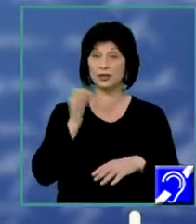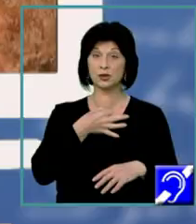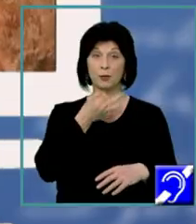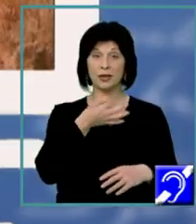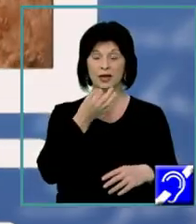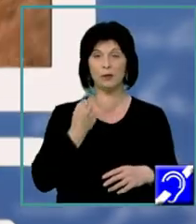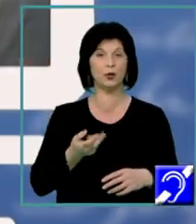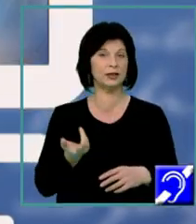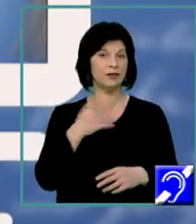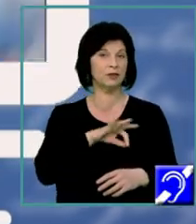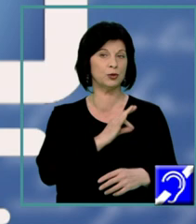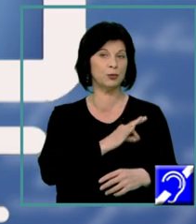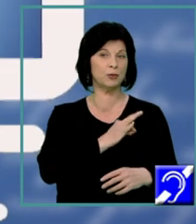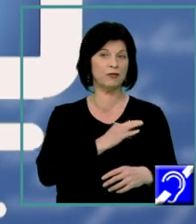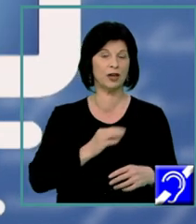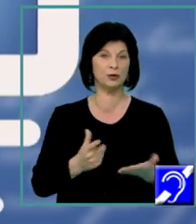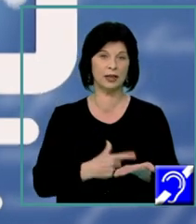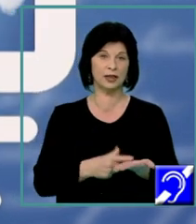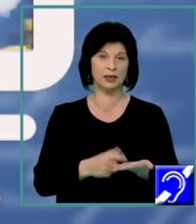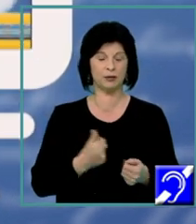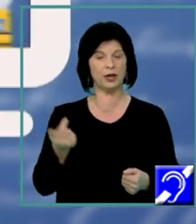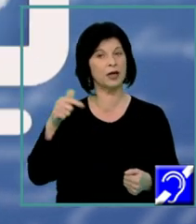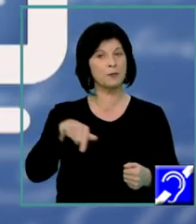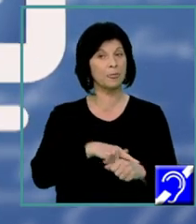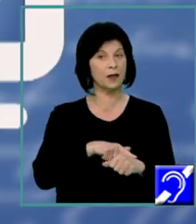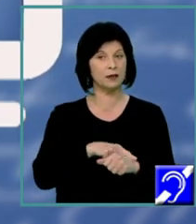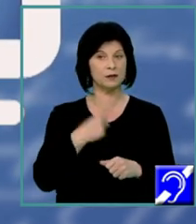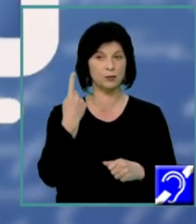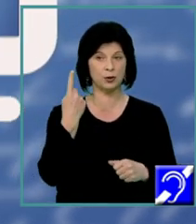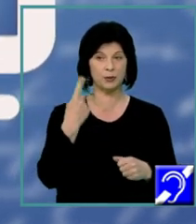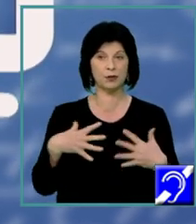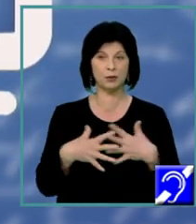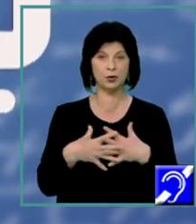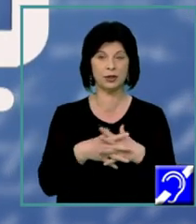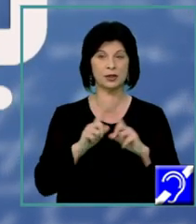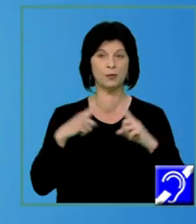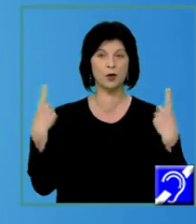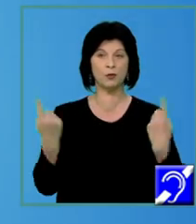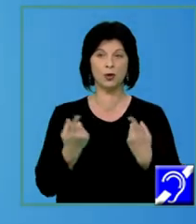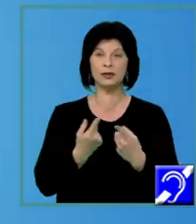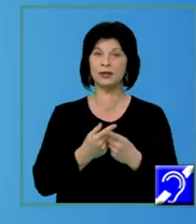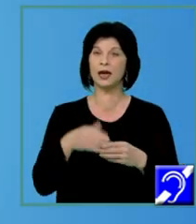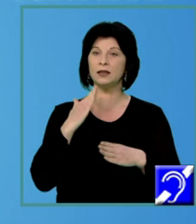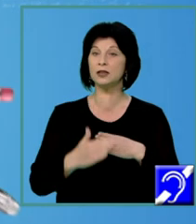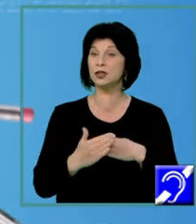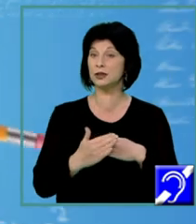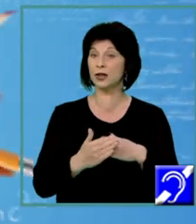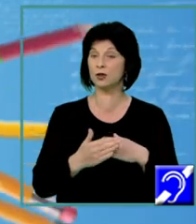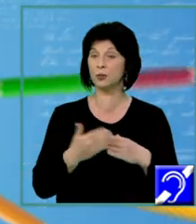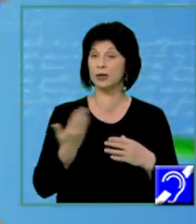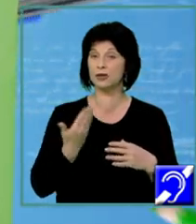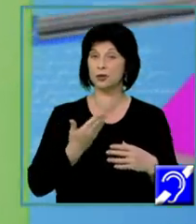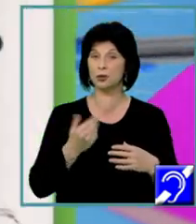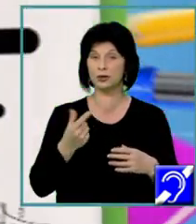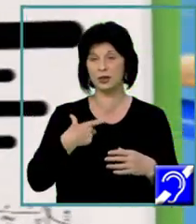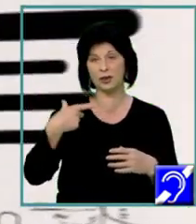litere. În timpul Primului Război Mondial își întrerupe studiile și pleacă pe front ca voluntar. Luptă în prima linie,